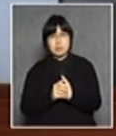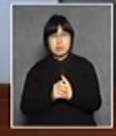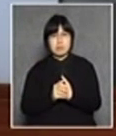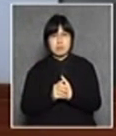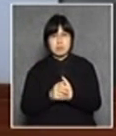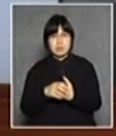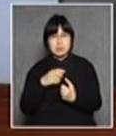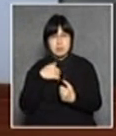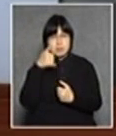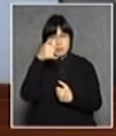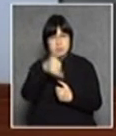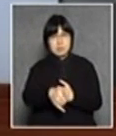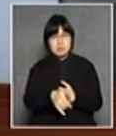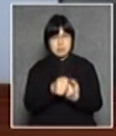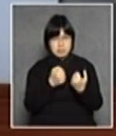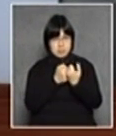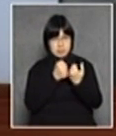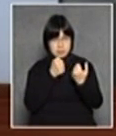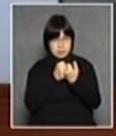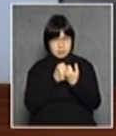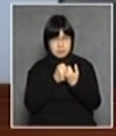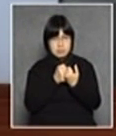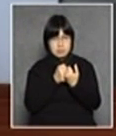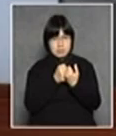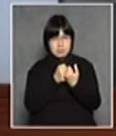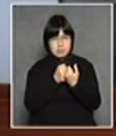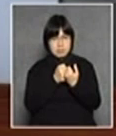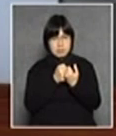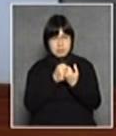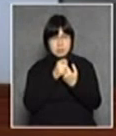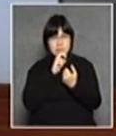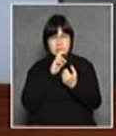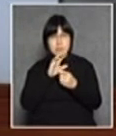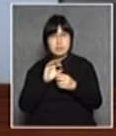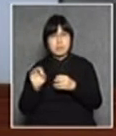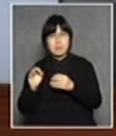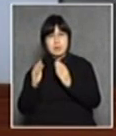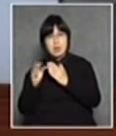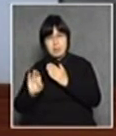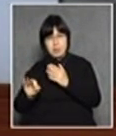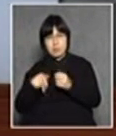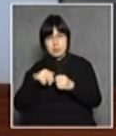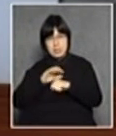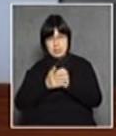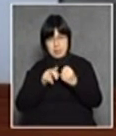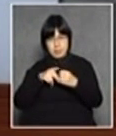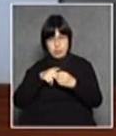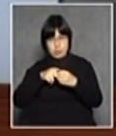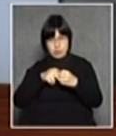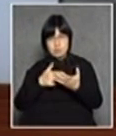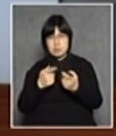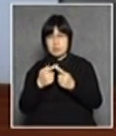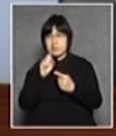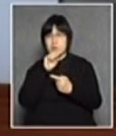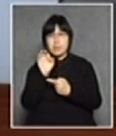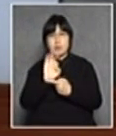我去支持這個這個毛姐姐世界杯在香港主辦就是沒有人發聲